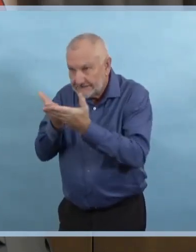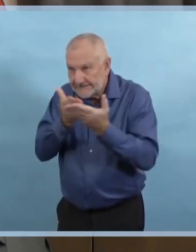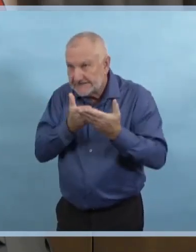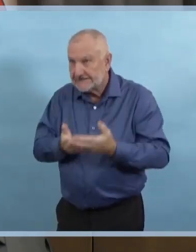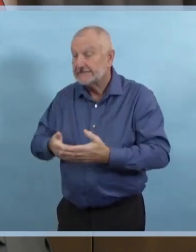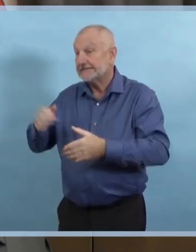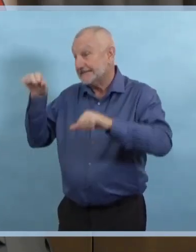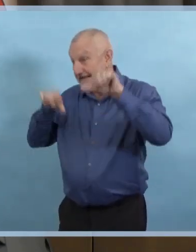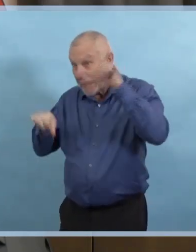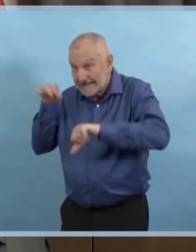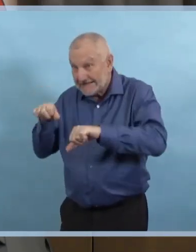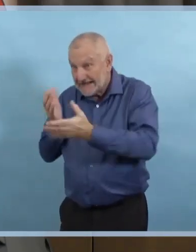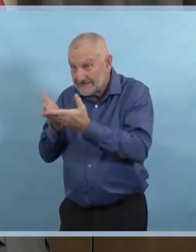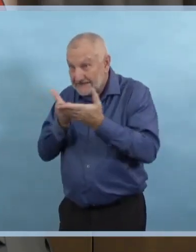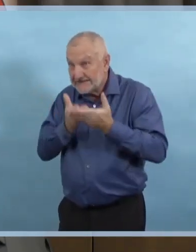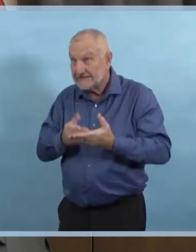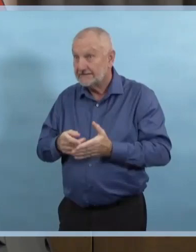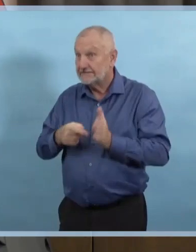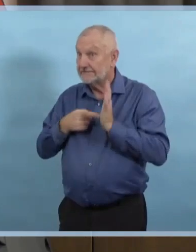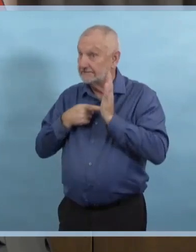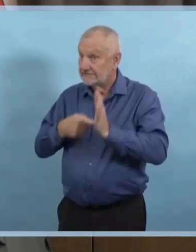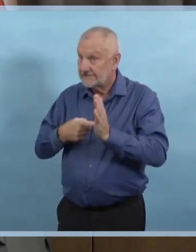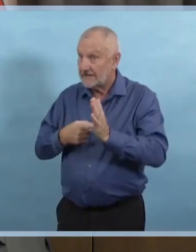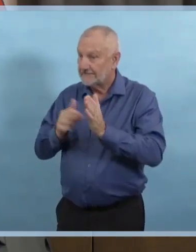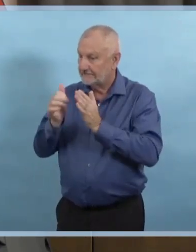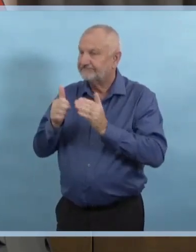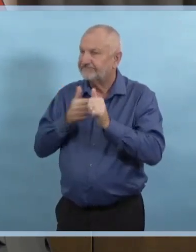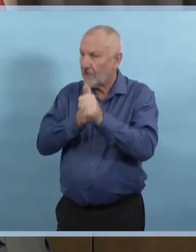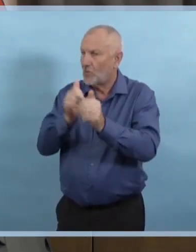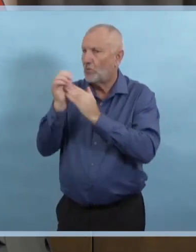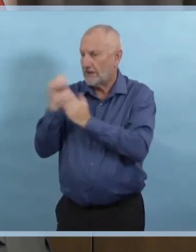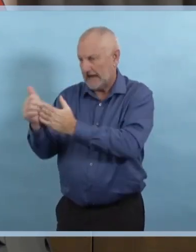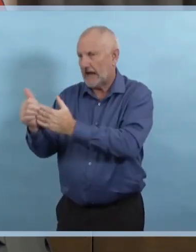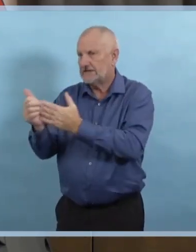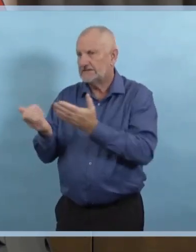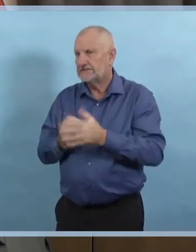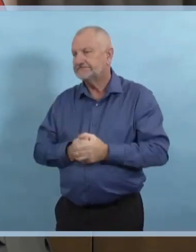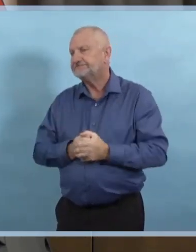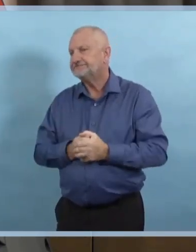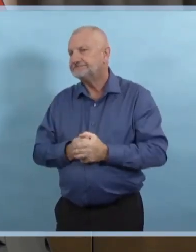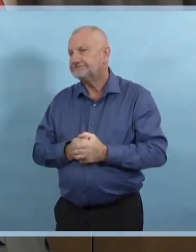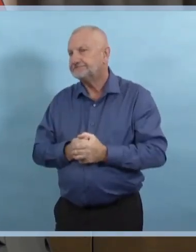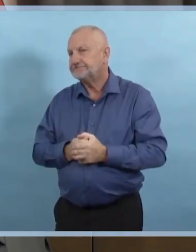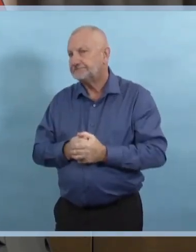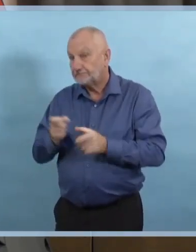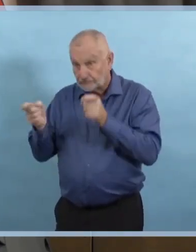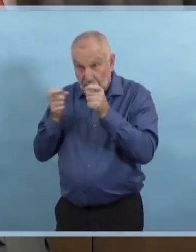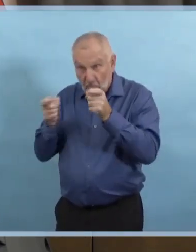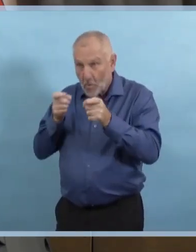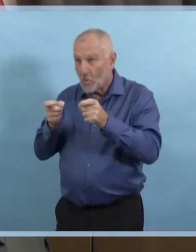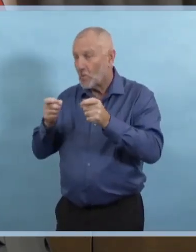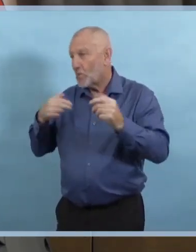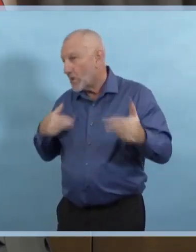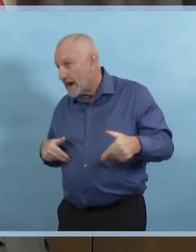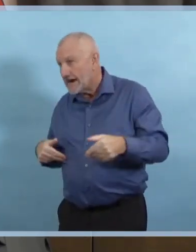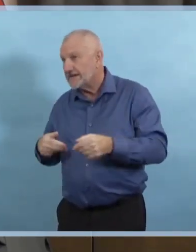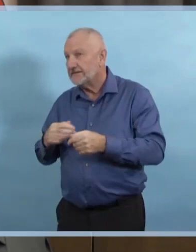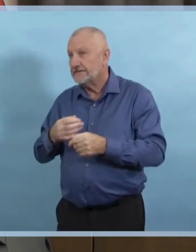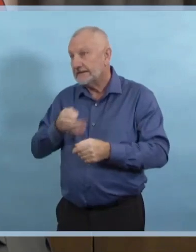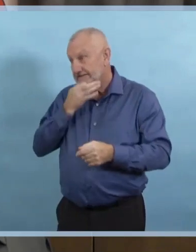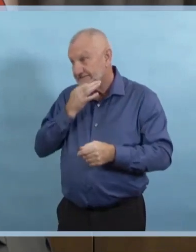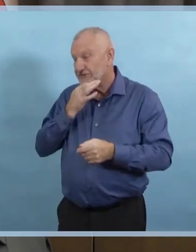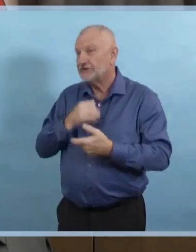'infection et nous examinons les pratiques exemplaires de partout au pays pour faire en sorte que notre personnel